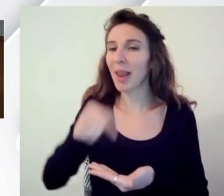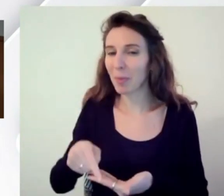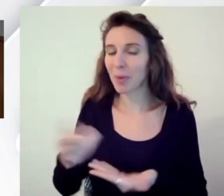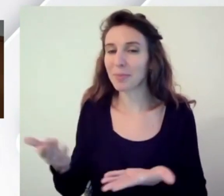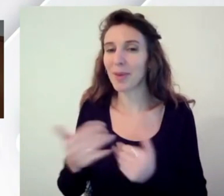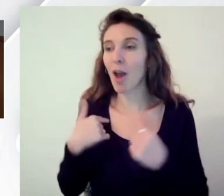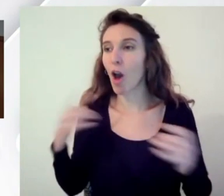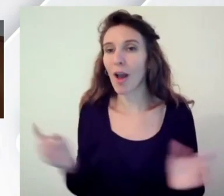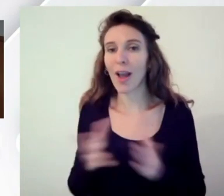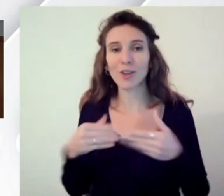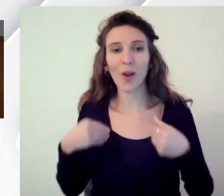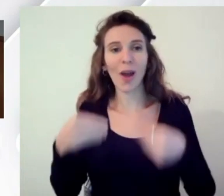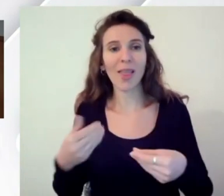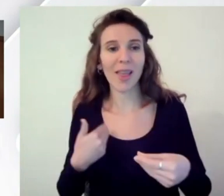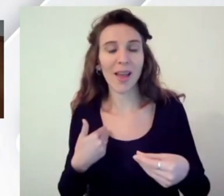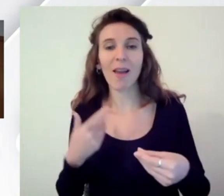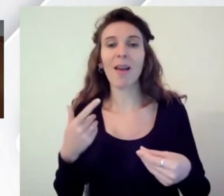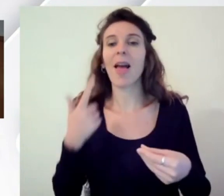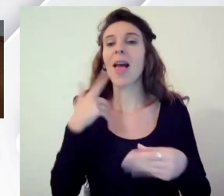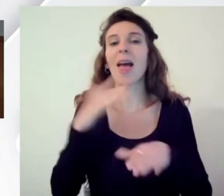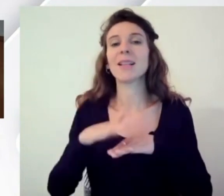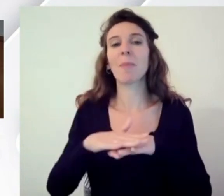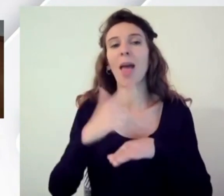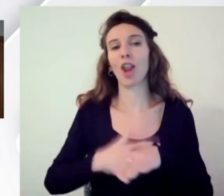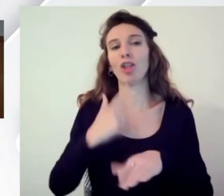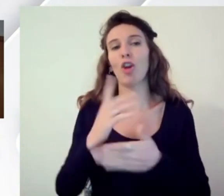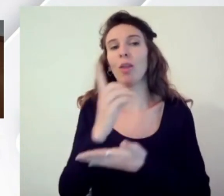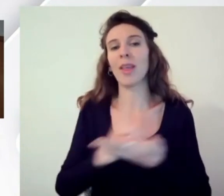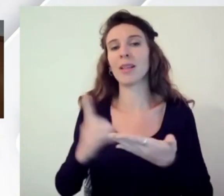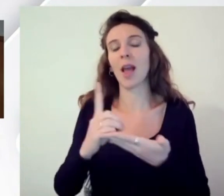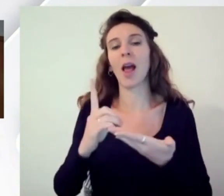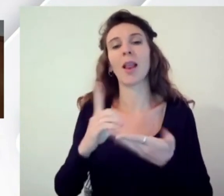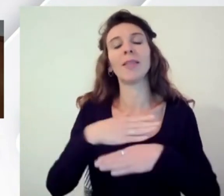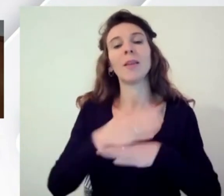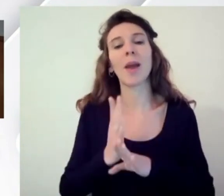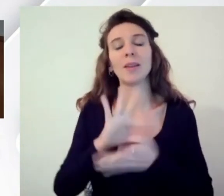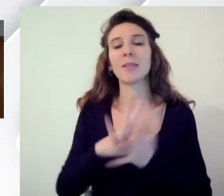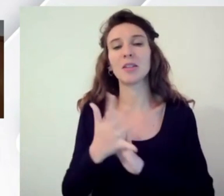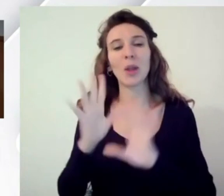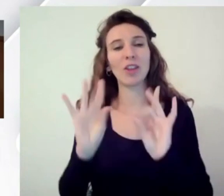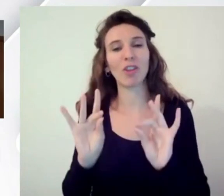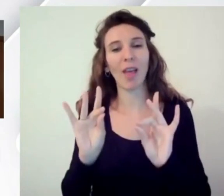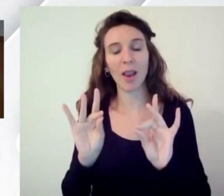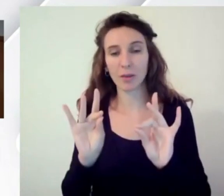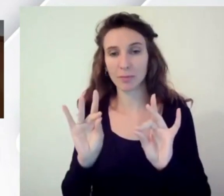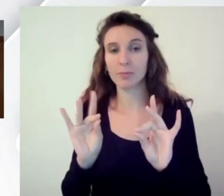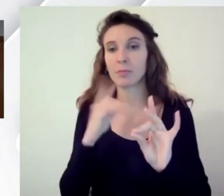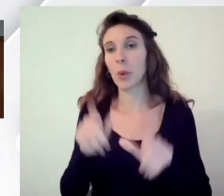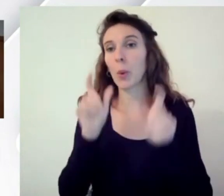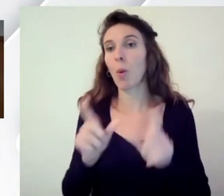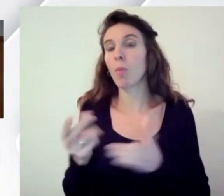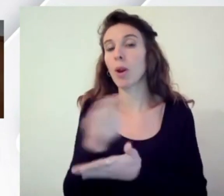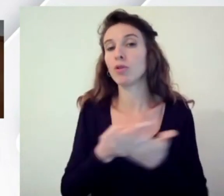come esperto di design del Dipartimento per la trasformazione digitale e in particolare per il progetto